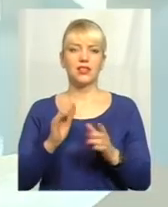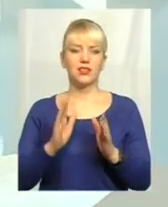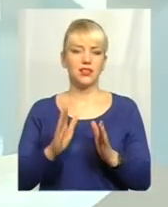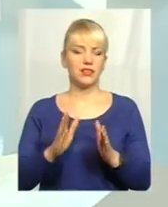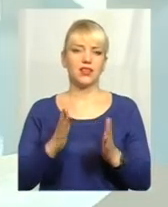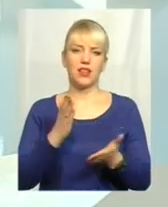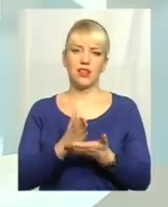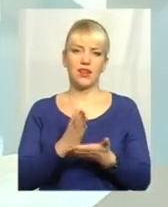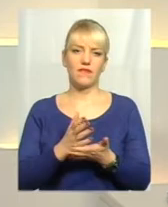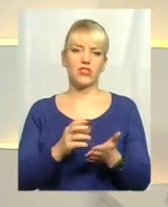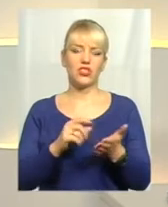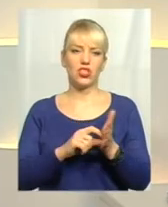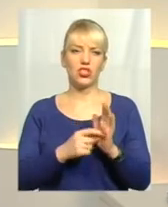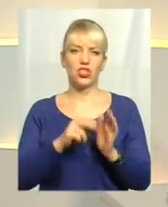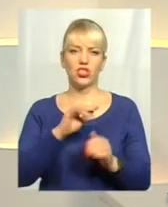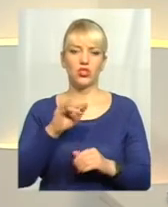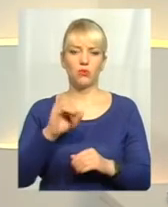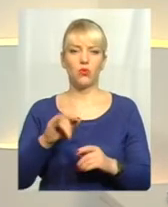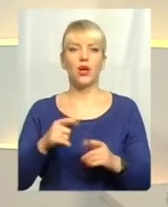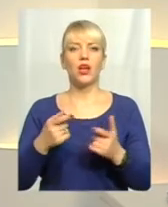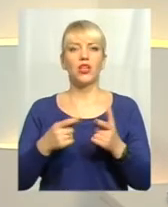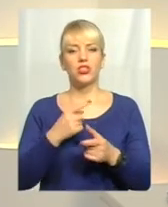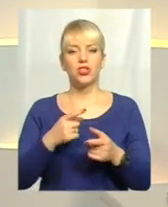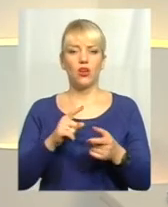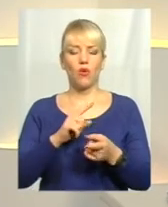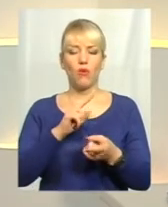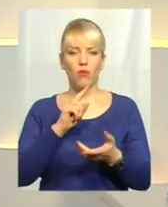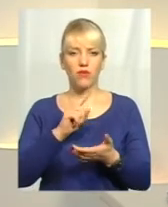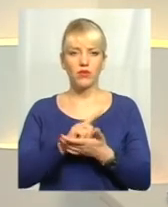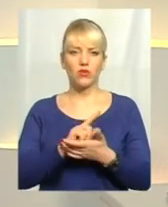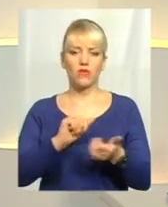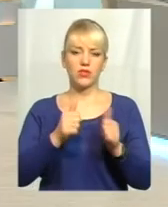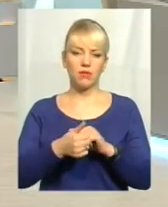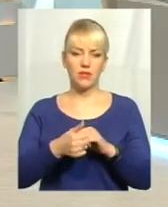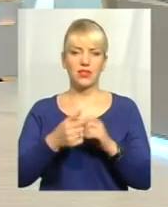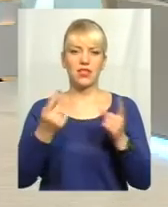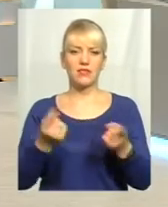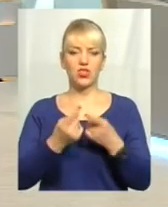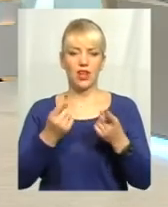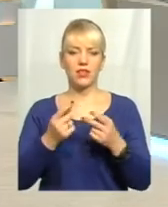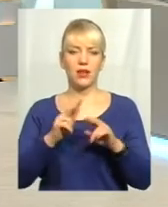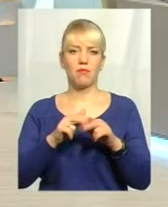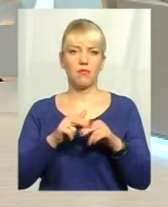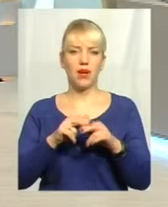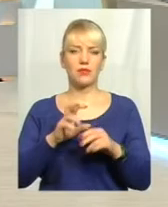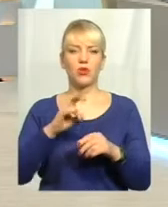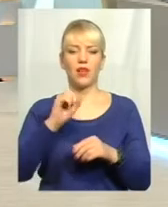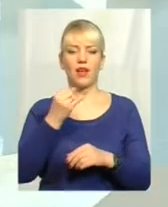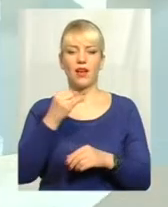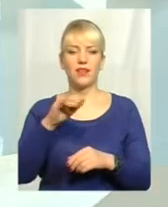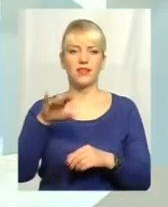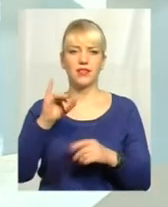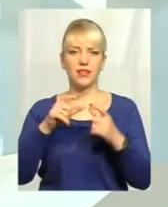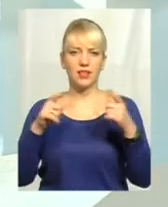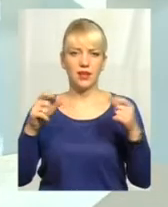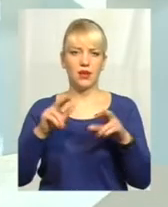чіпу. А чи обов'язково замінювати, звичайно, книжечку, паспорт на АйДі-картку? Це абсолютно не обов'язково.